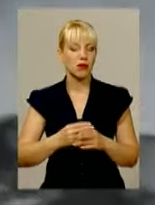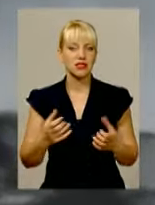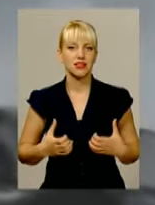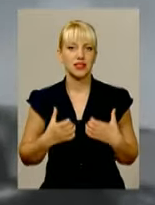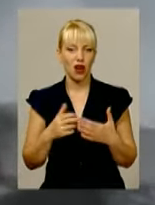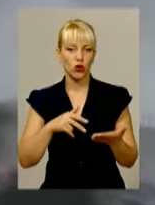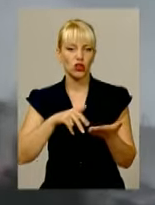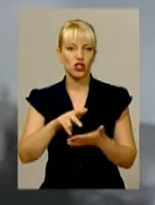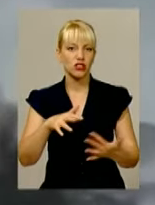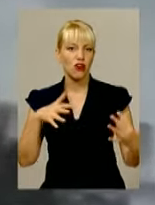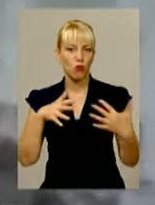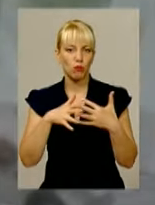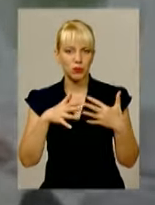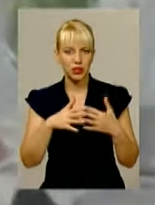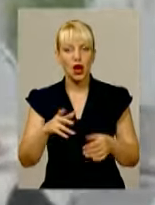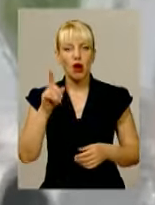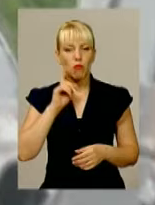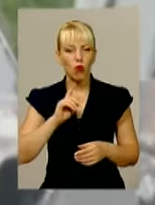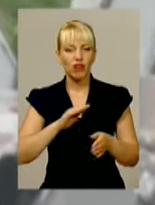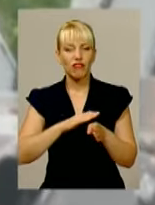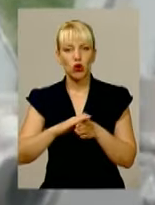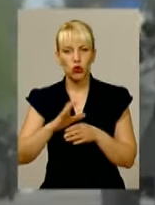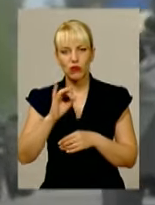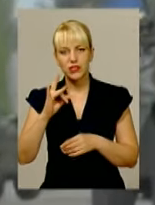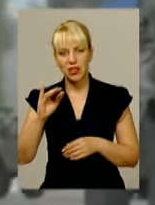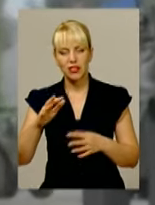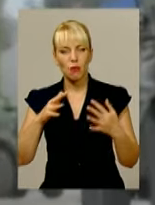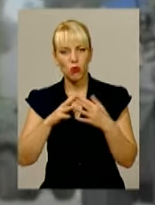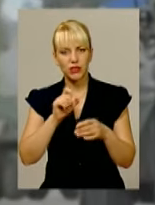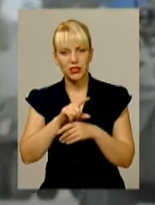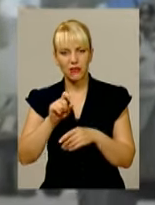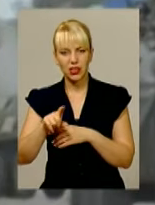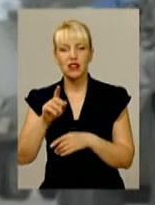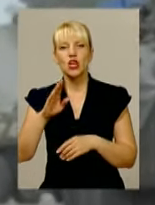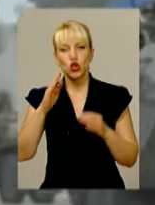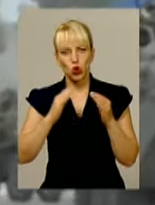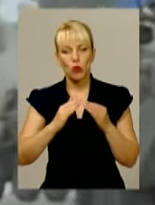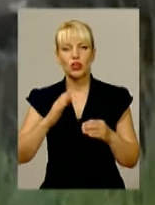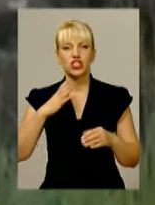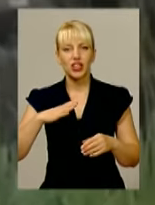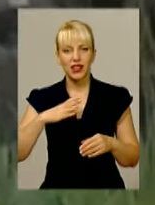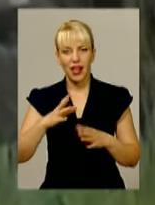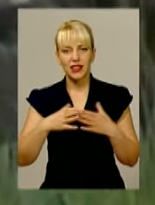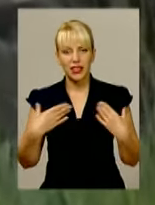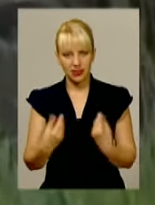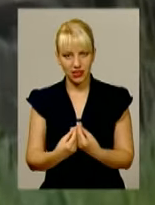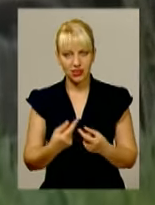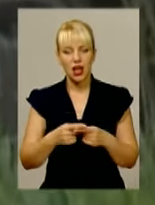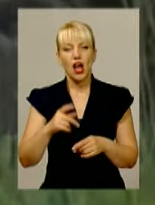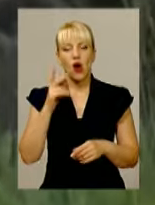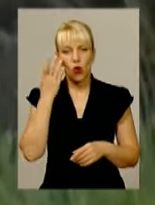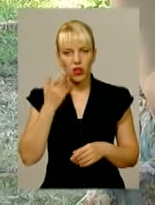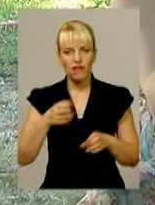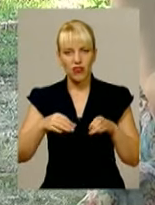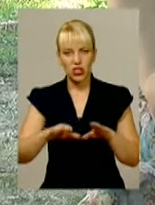в бій. Допоки Сергій виконував бойові завдання на Сході, вдома на нього чекали рідні. Чоловік зізнається, коли вирішив іти на війну, рідні